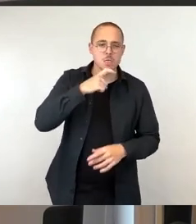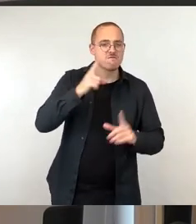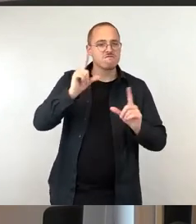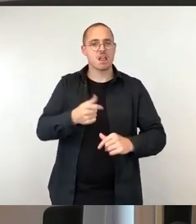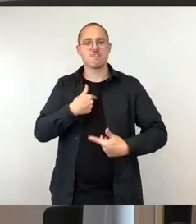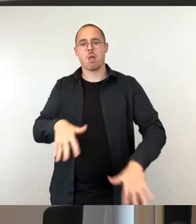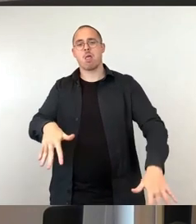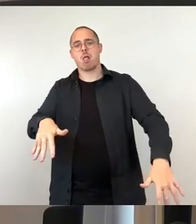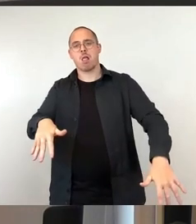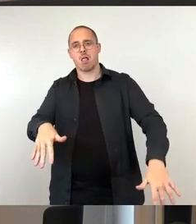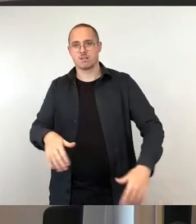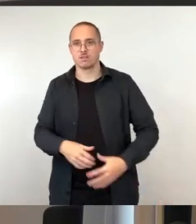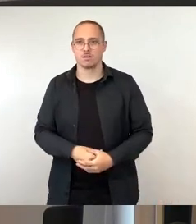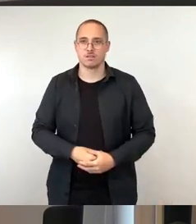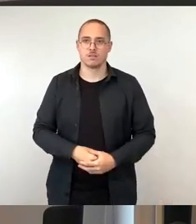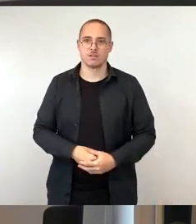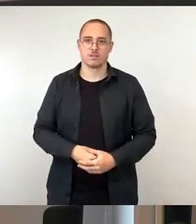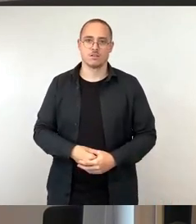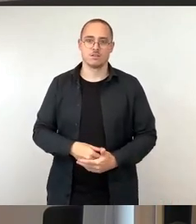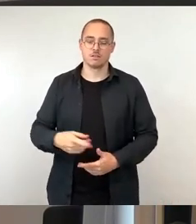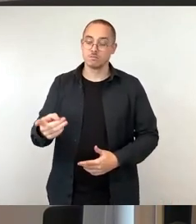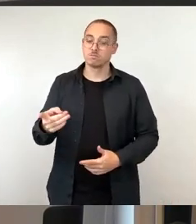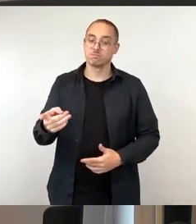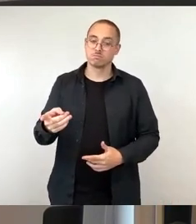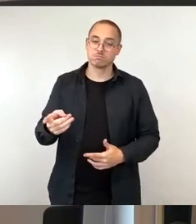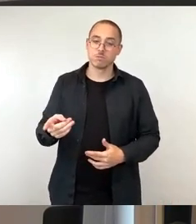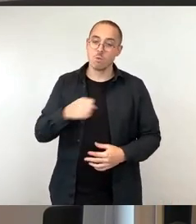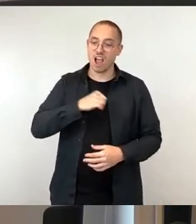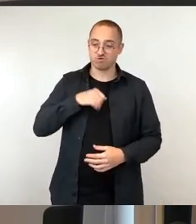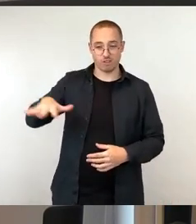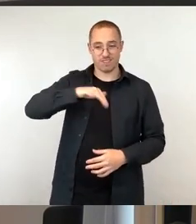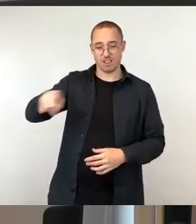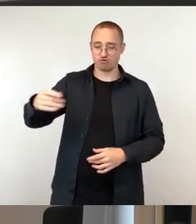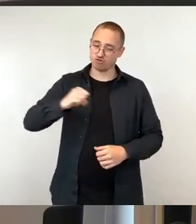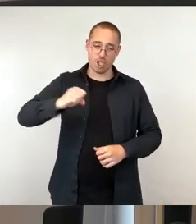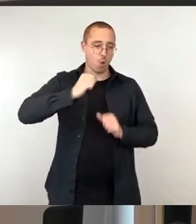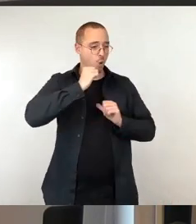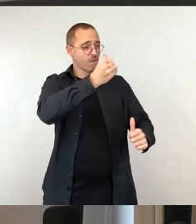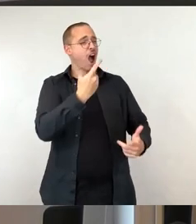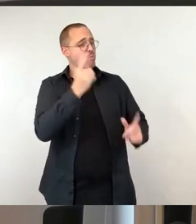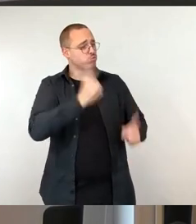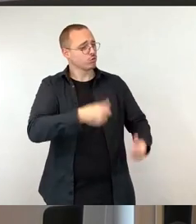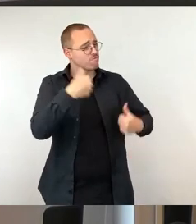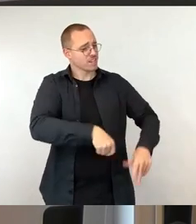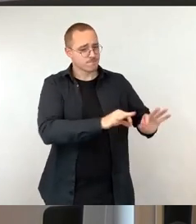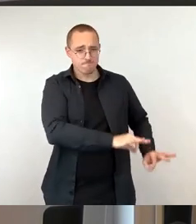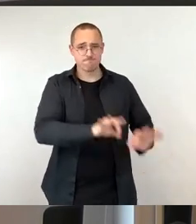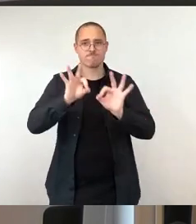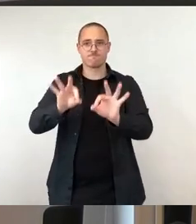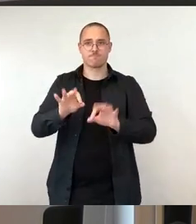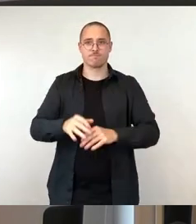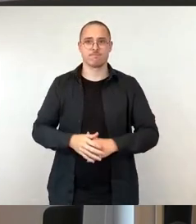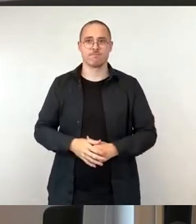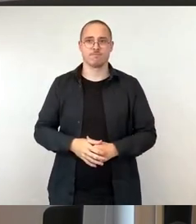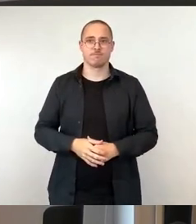von Rechten, Arbeitsverpflichtungen einzuführen. Forderungen aber, dass endlich der